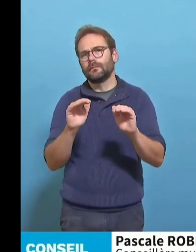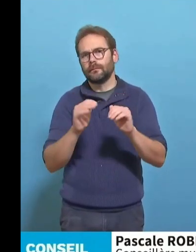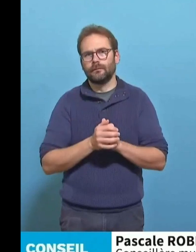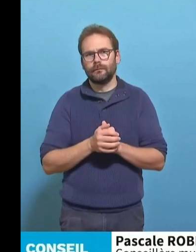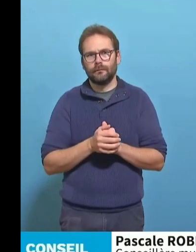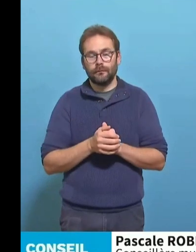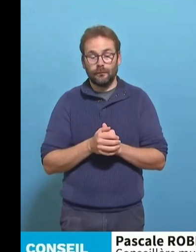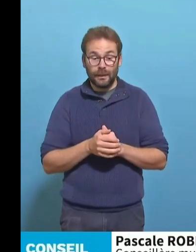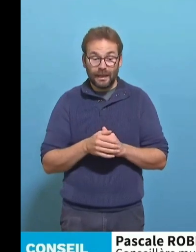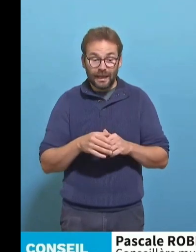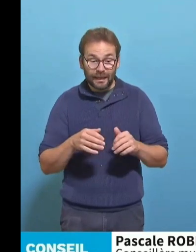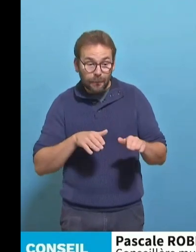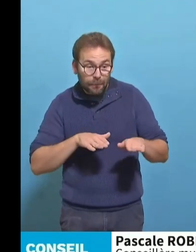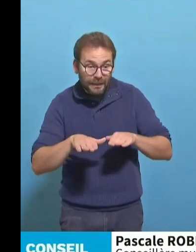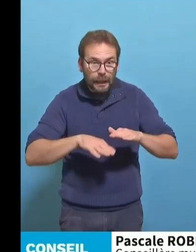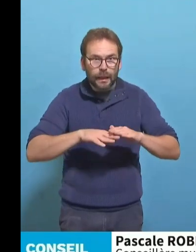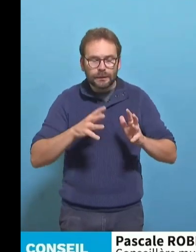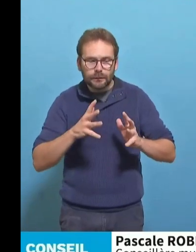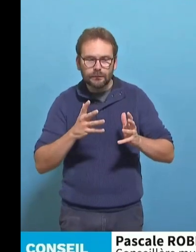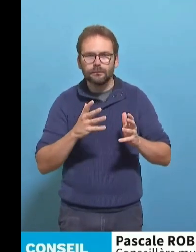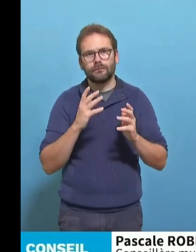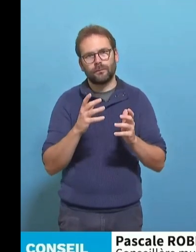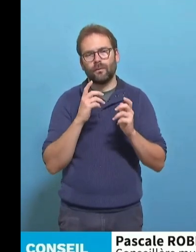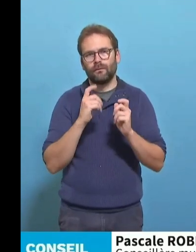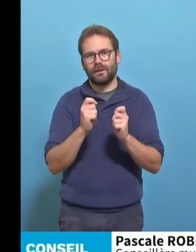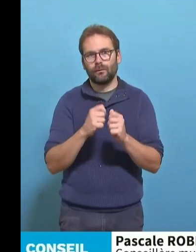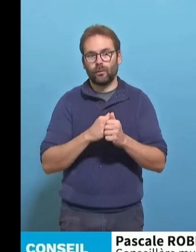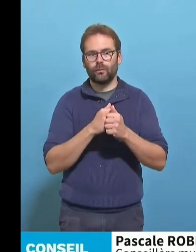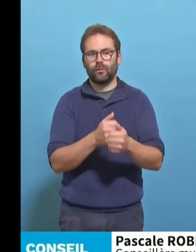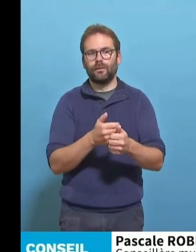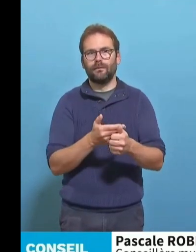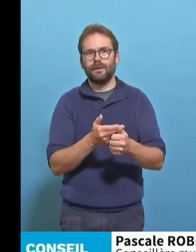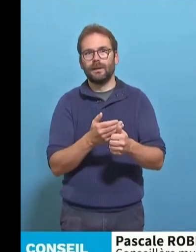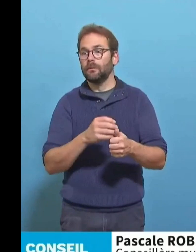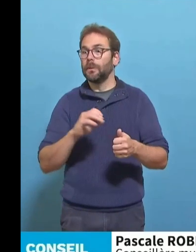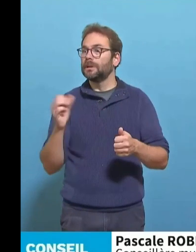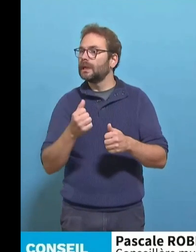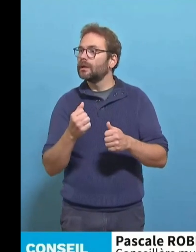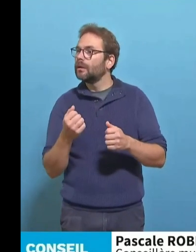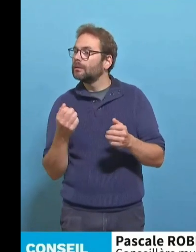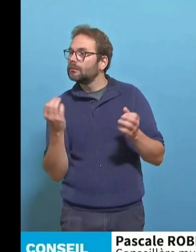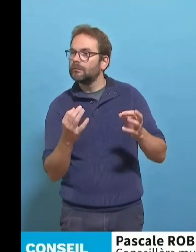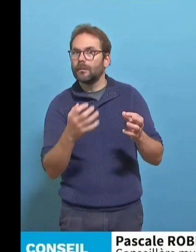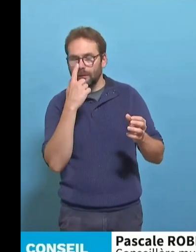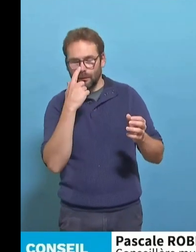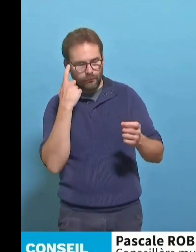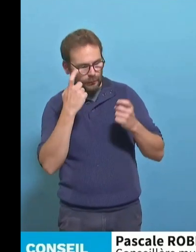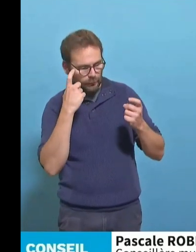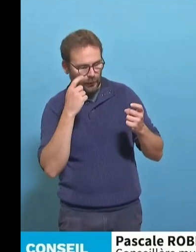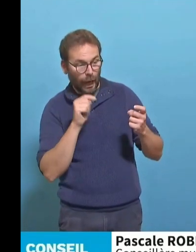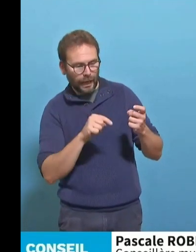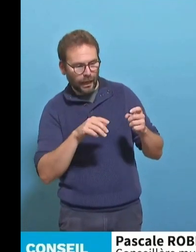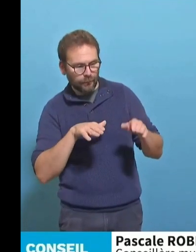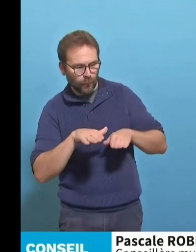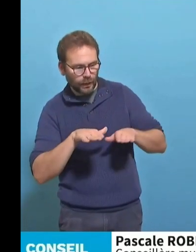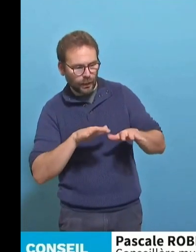des limites de l'exercice, nous sommes attentifs au suivi que chacune des initiatives retenues requiert sur le moyen